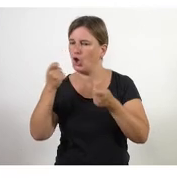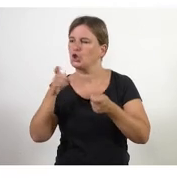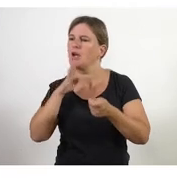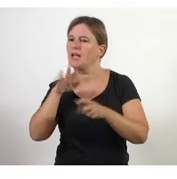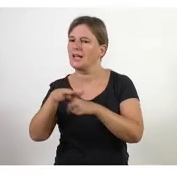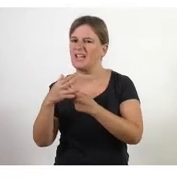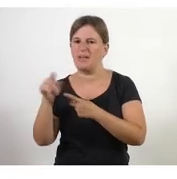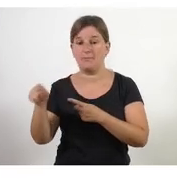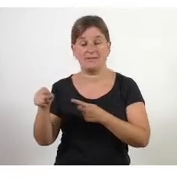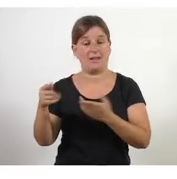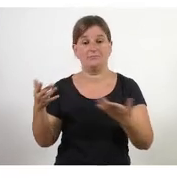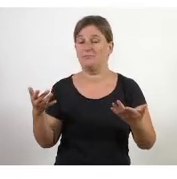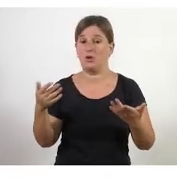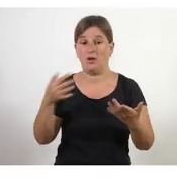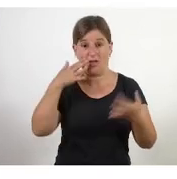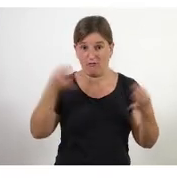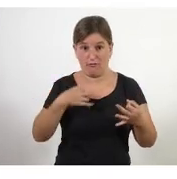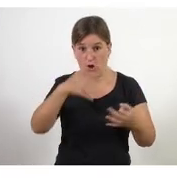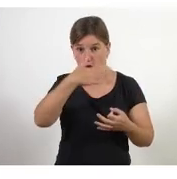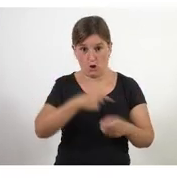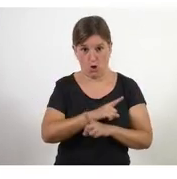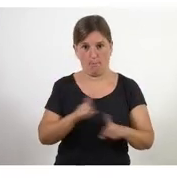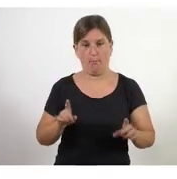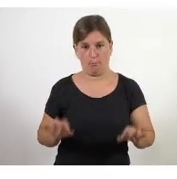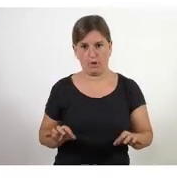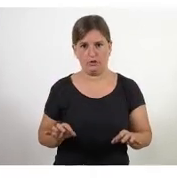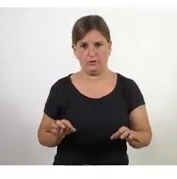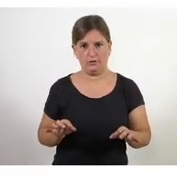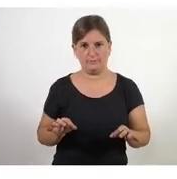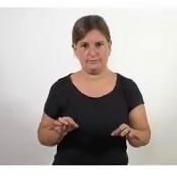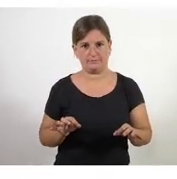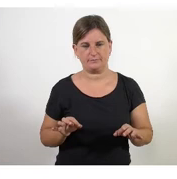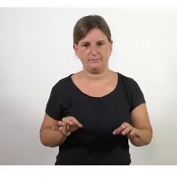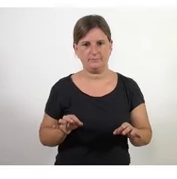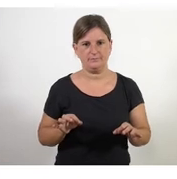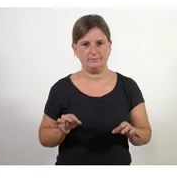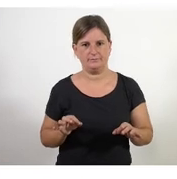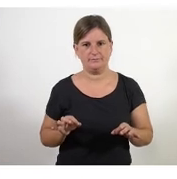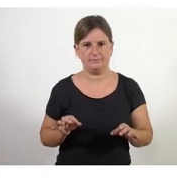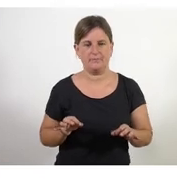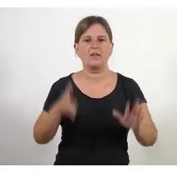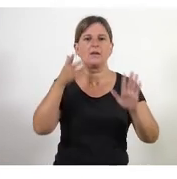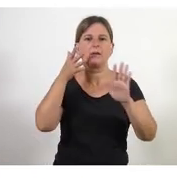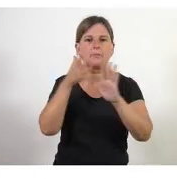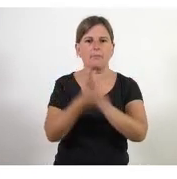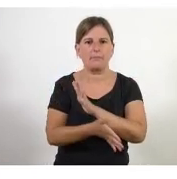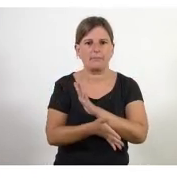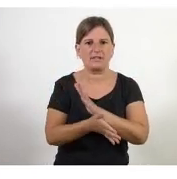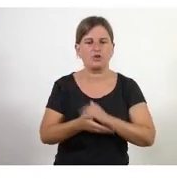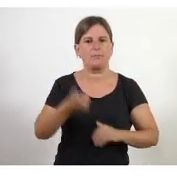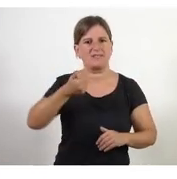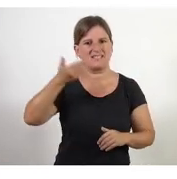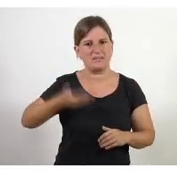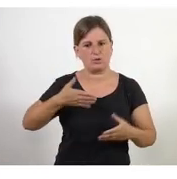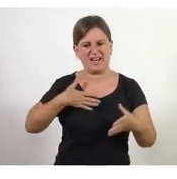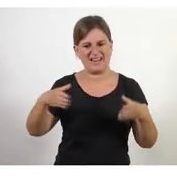és controlable amb la qual justament quan és el moment de donar més iniciativa